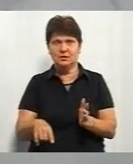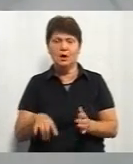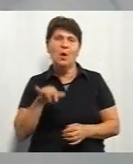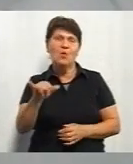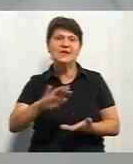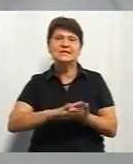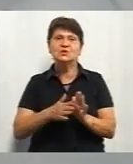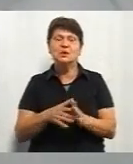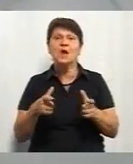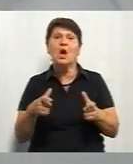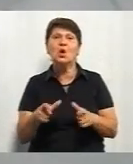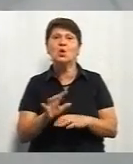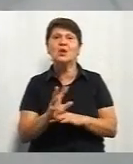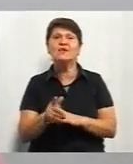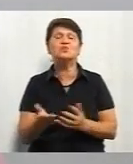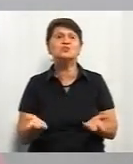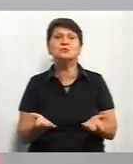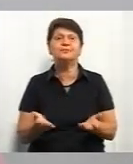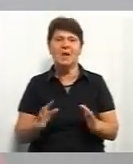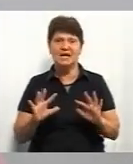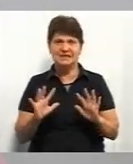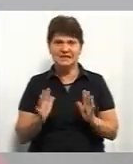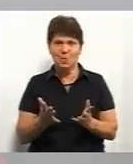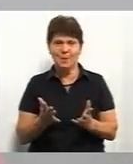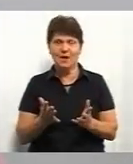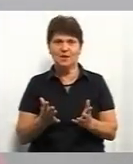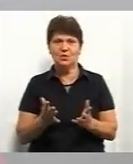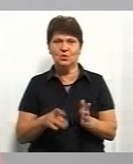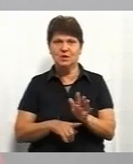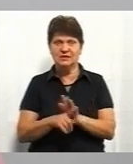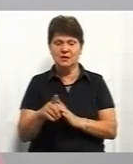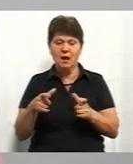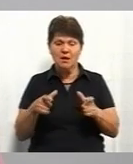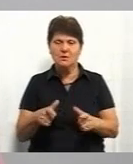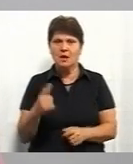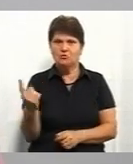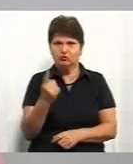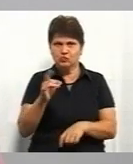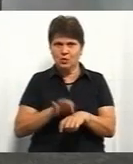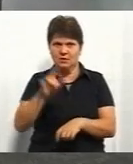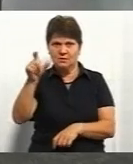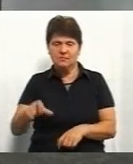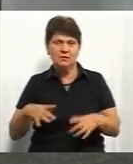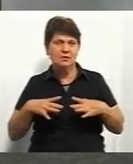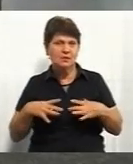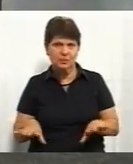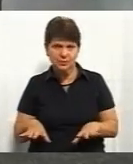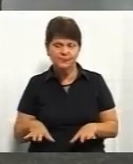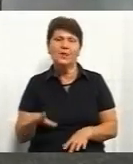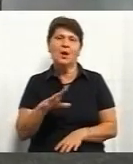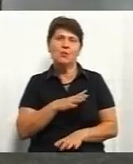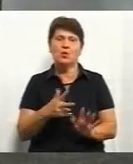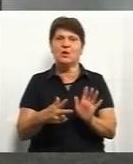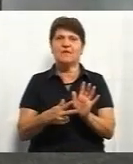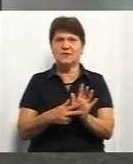коронавірусом? З моменту настання карантину жоден пацієнт не захворів у нас. Було